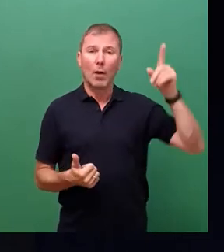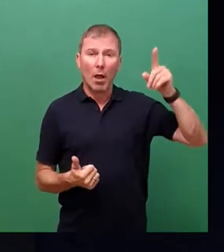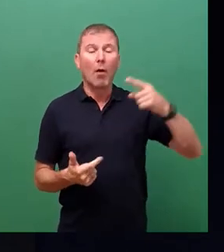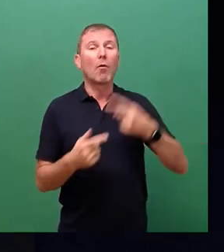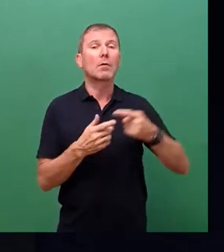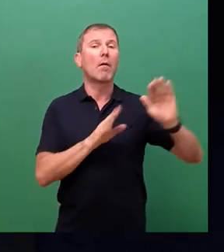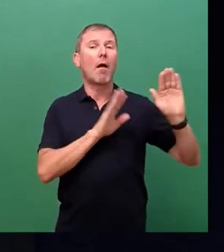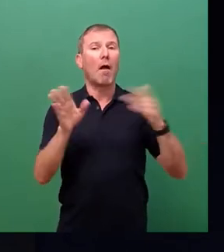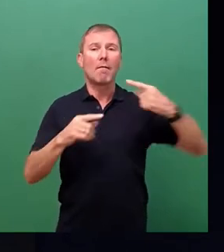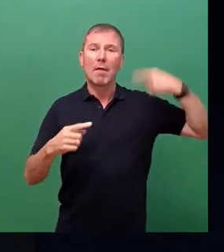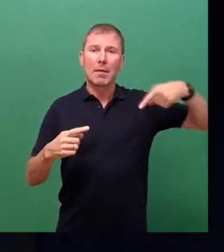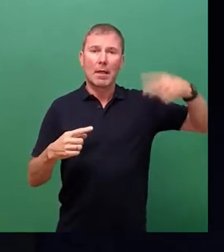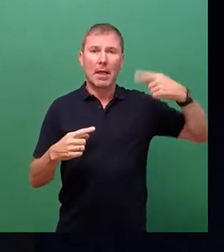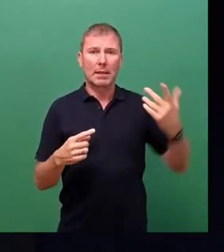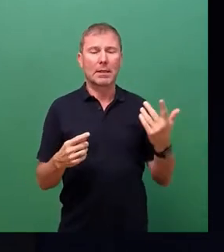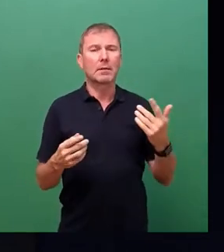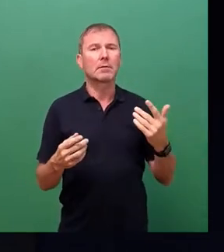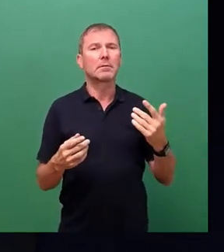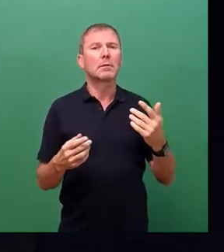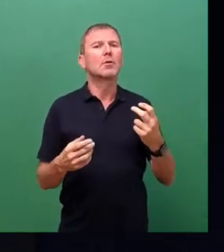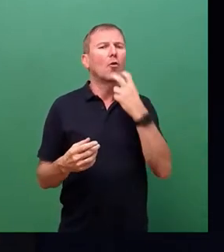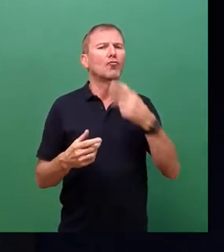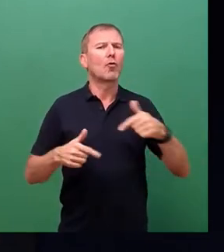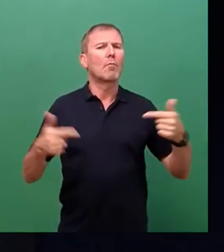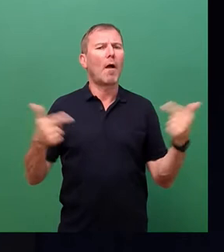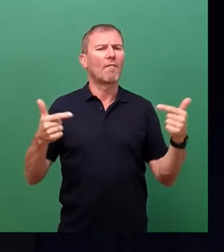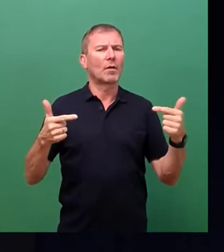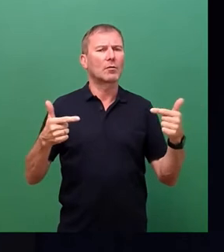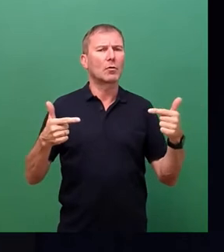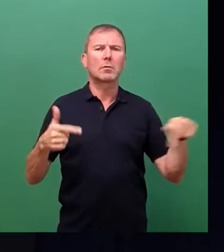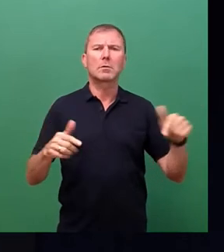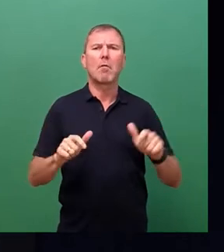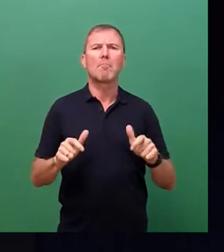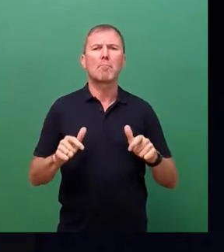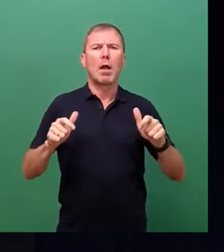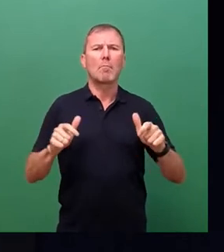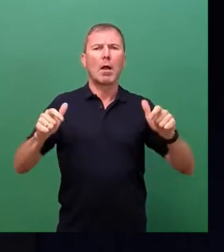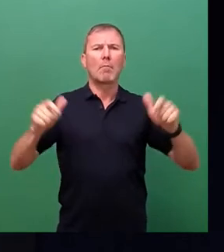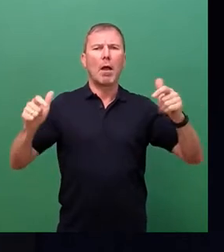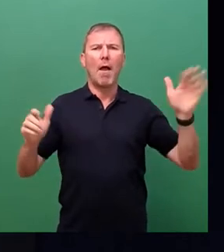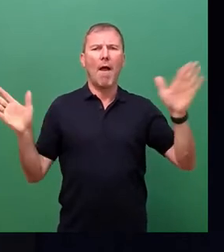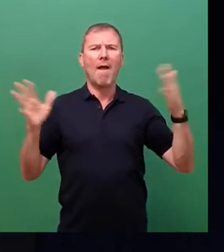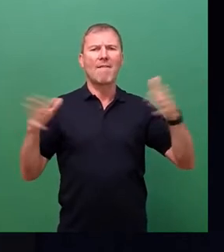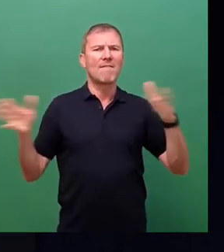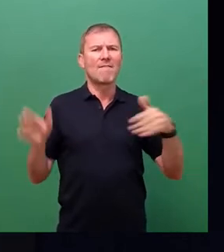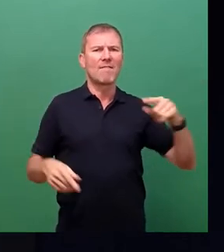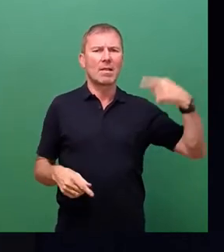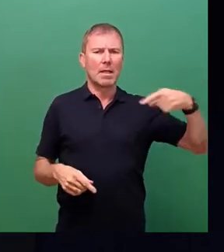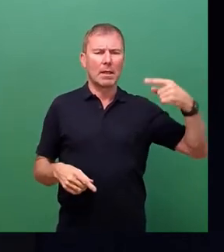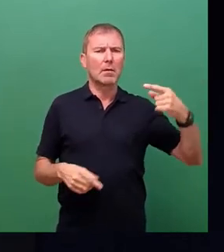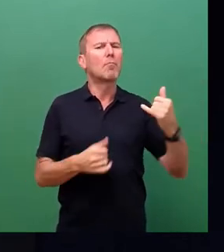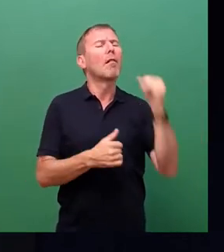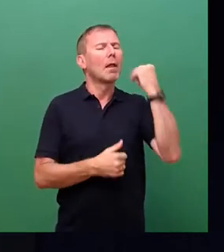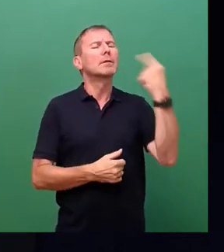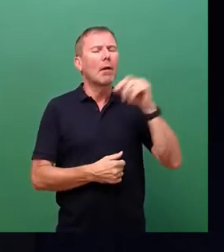deren Anteil an der Stromversorgung ja im Prinzip kontinuierlich zugenommen hat, wenn auch im letzten Jahr wieder ein Rückgang zu